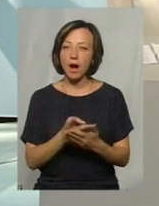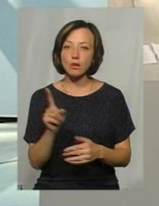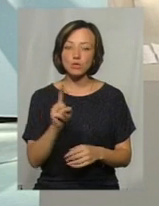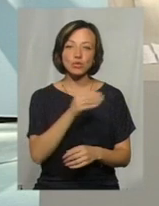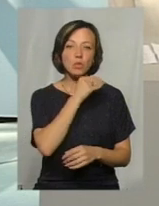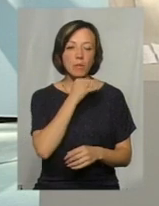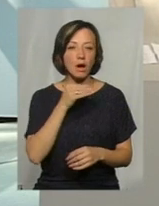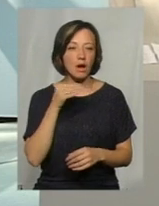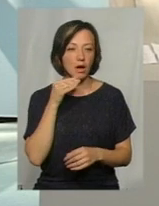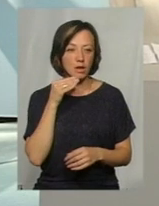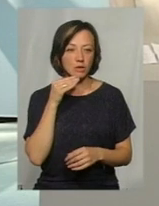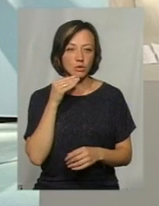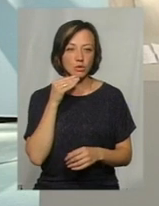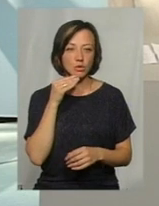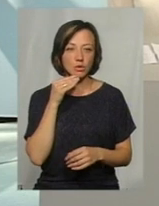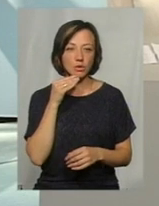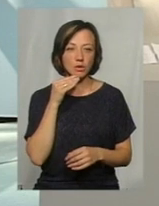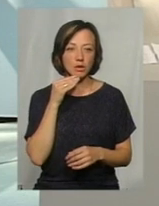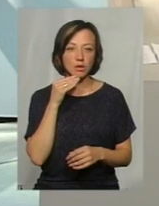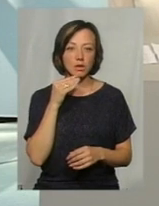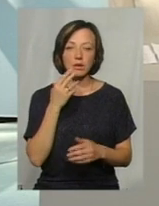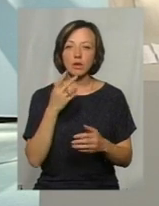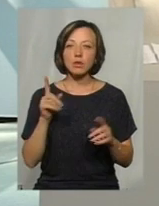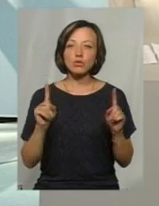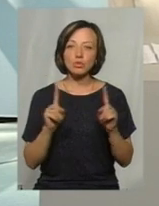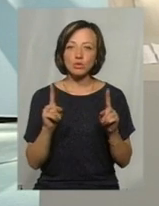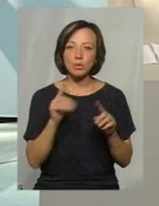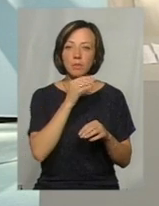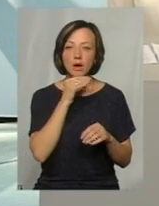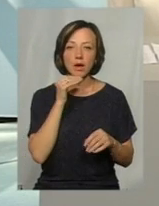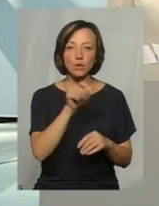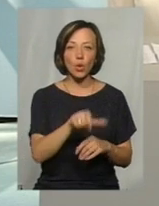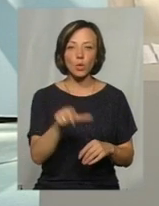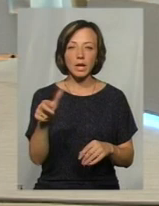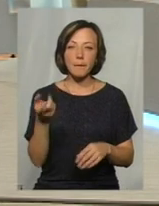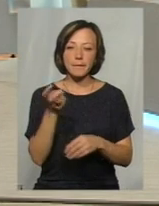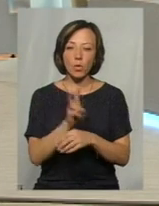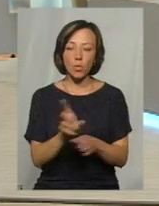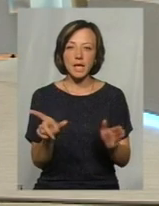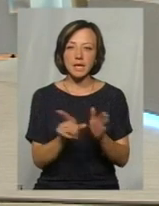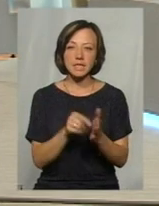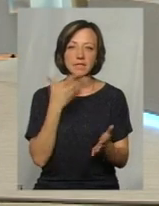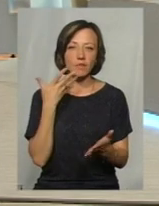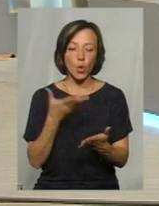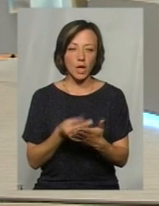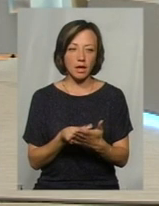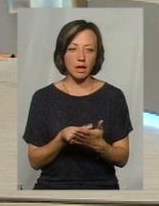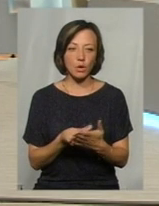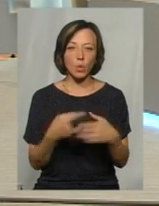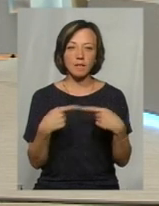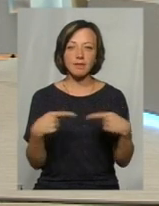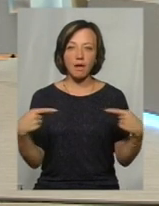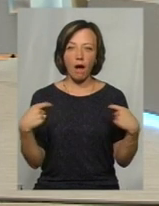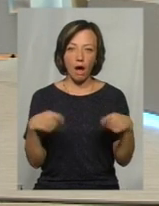багато, відвідуючи магазини, ми бачимо, що багато людей приходять зі своєю